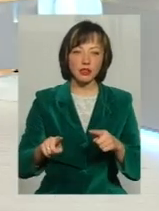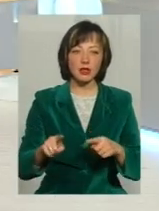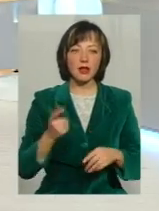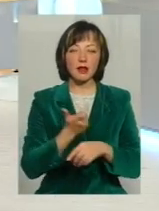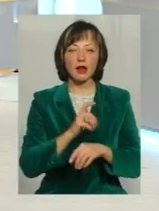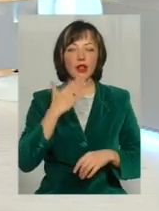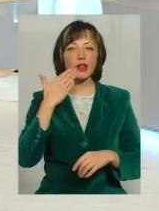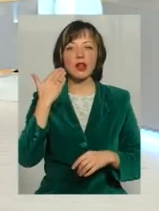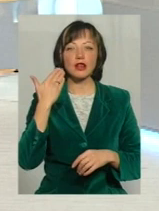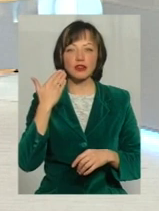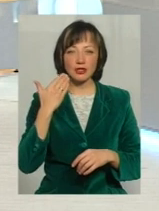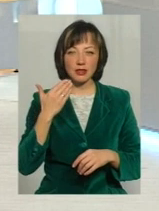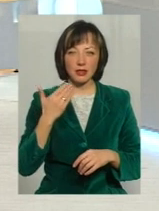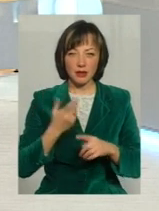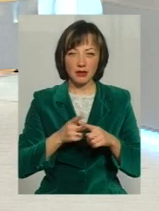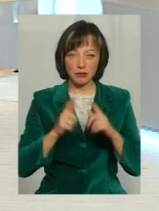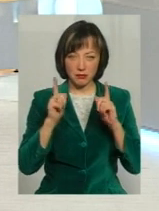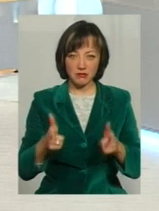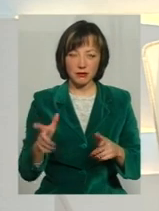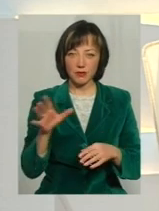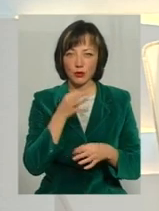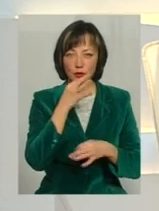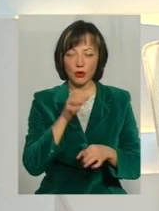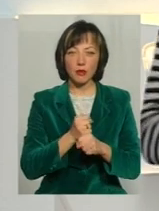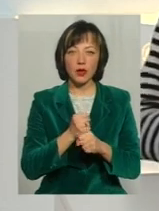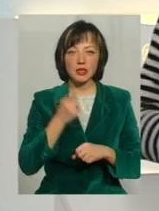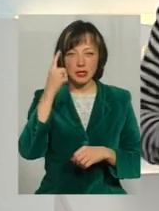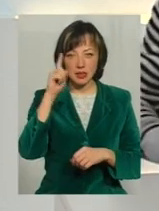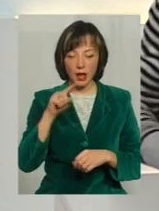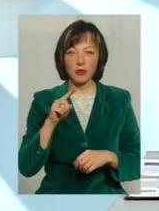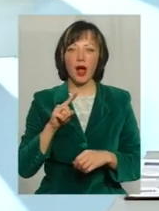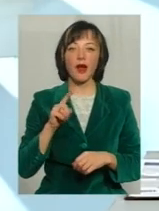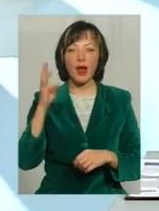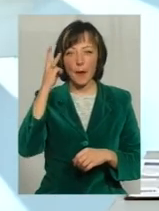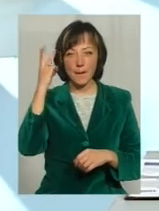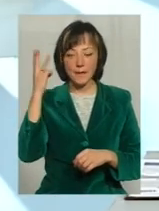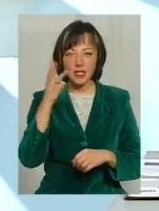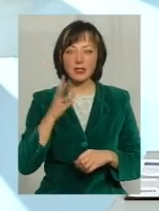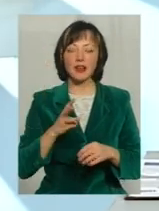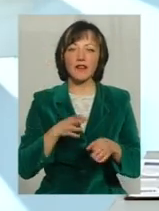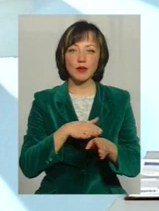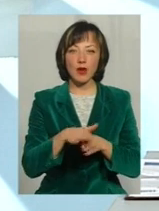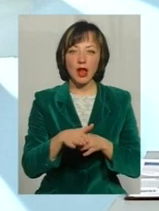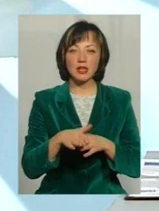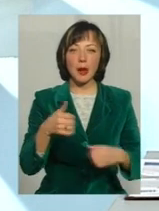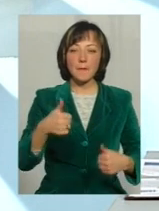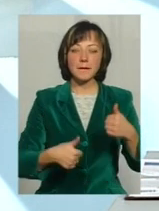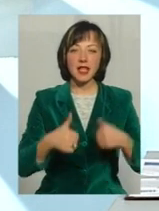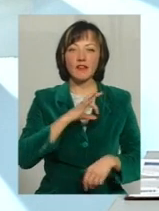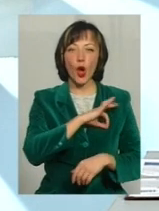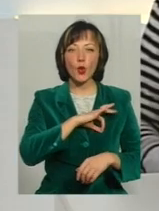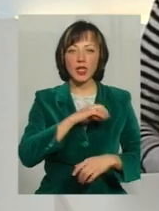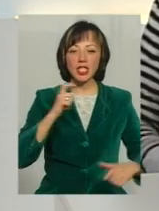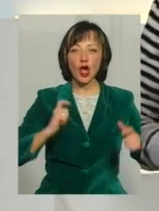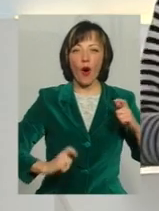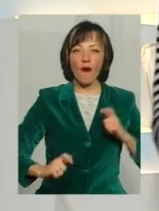найлегший на підйом Знаю, що на Хмельниччині відбулася битва юридичних вузів І, власне, теж цей аспект просвітництва